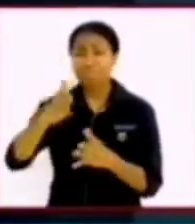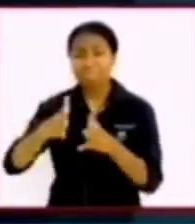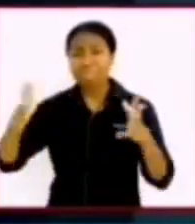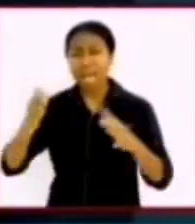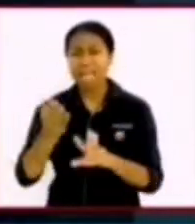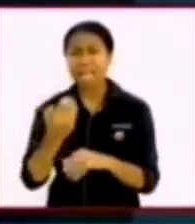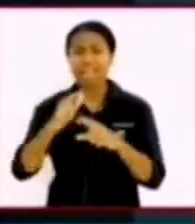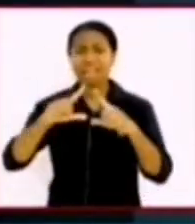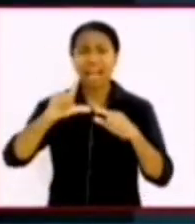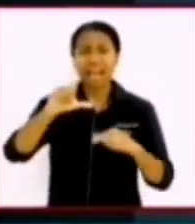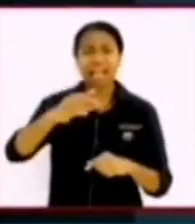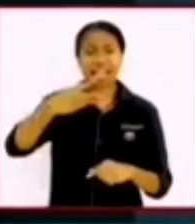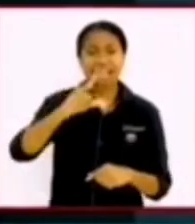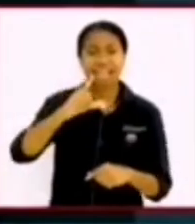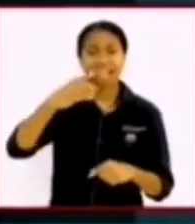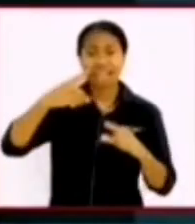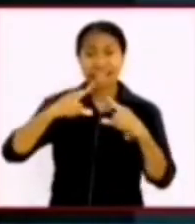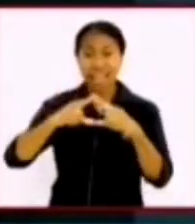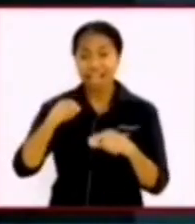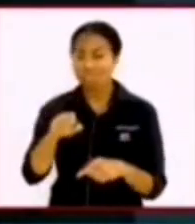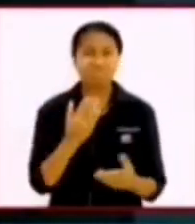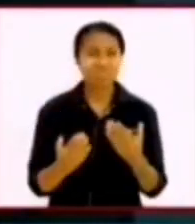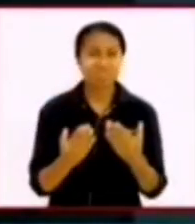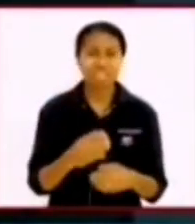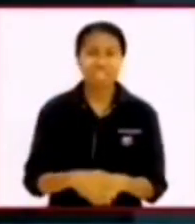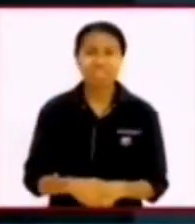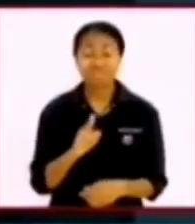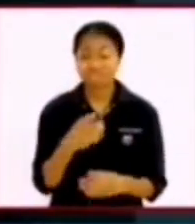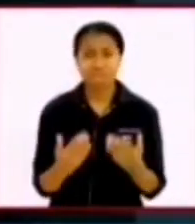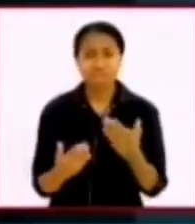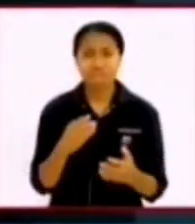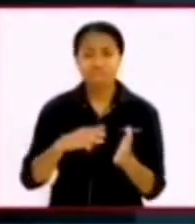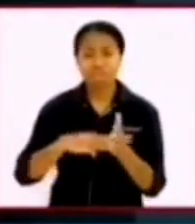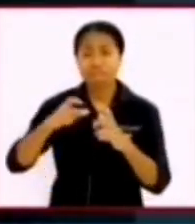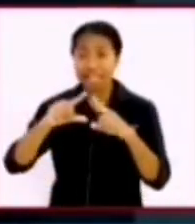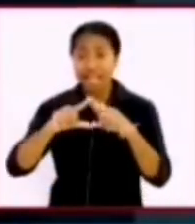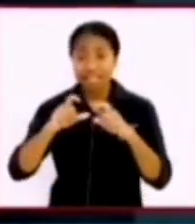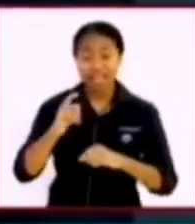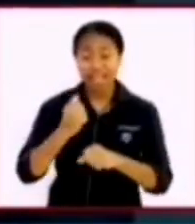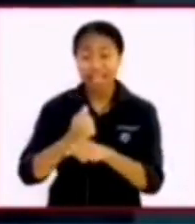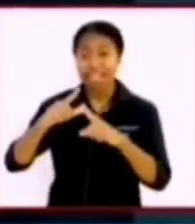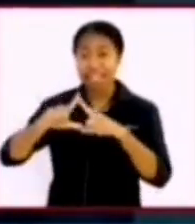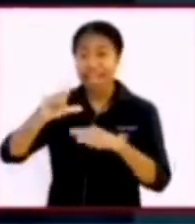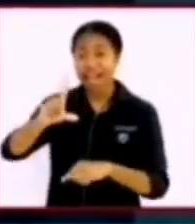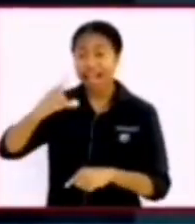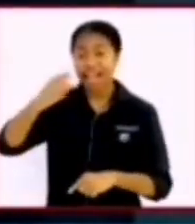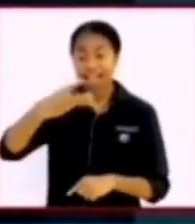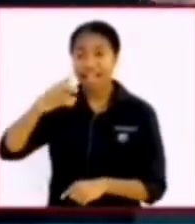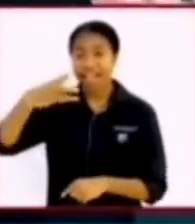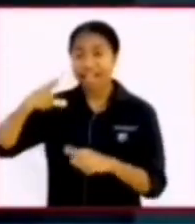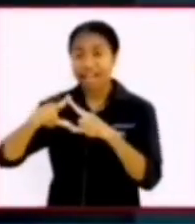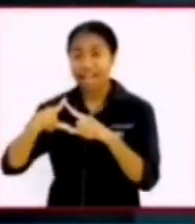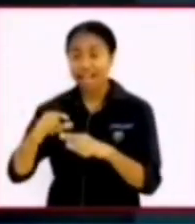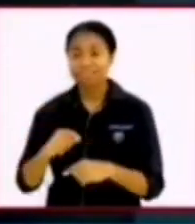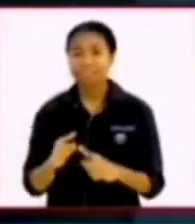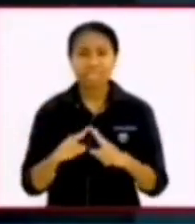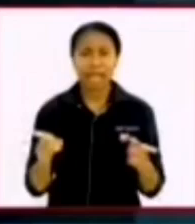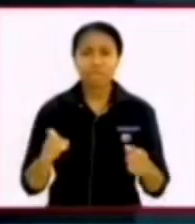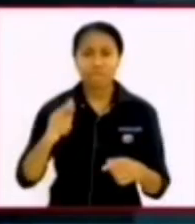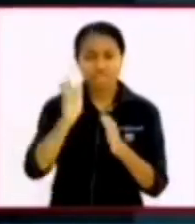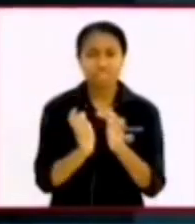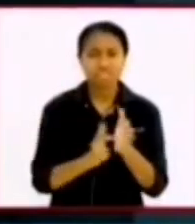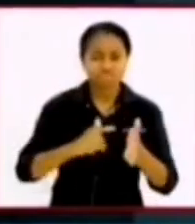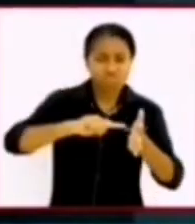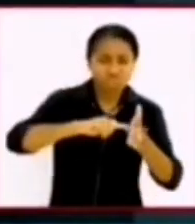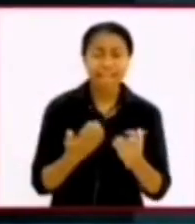dan lebih-lebih mustahil mesias datang dari Galilea itu pandangan orang Yahudi tapi kenyataannya Yesus memulai pelayanannya